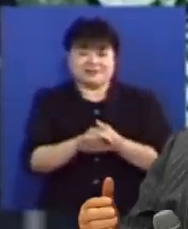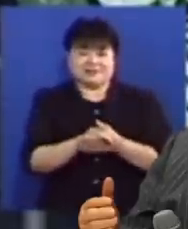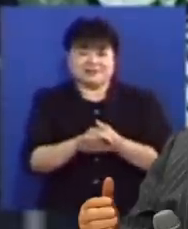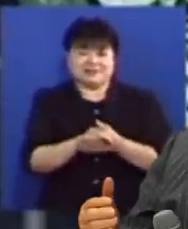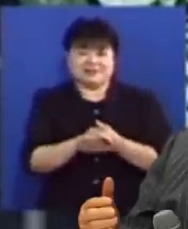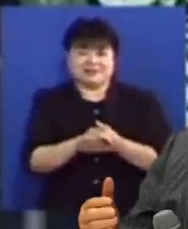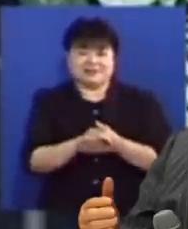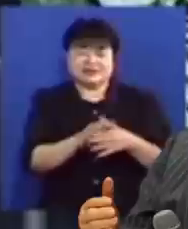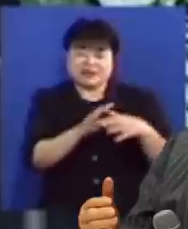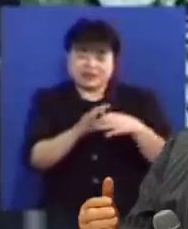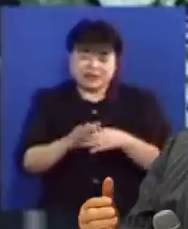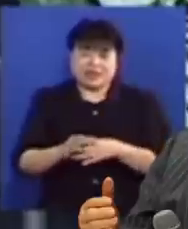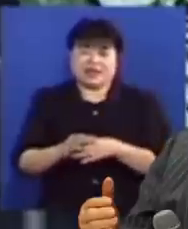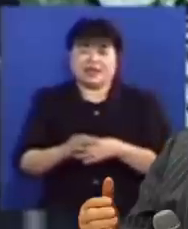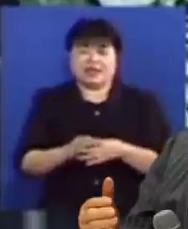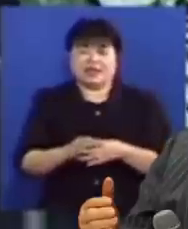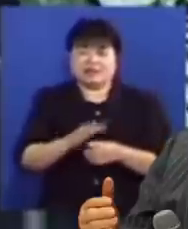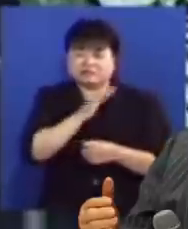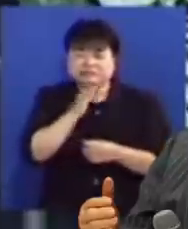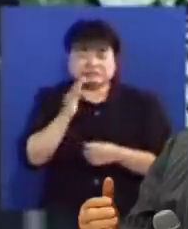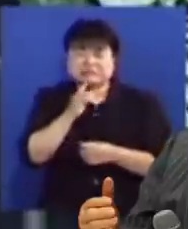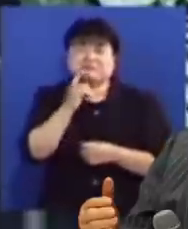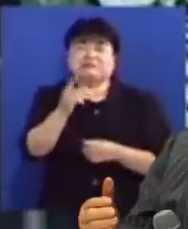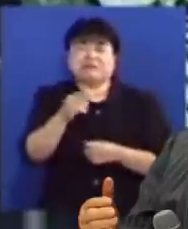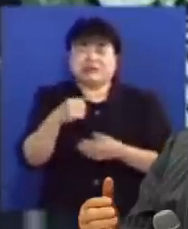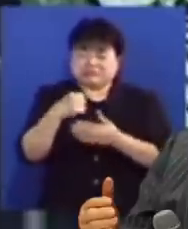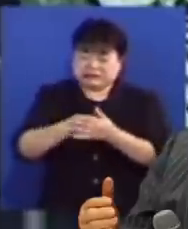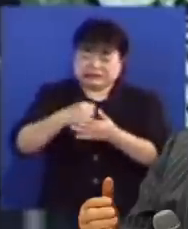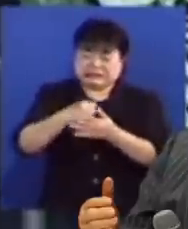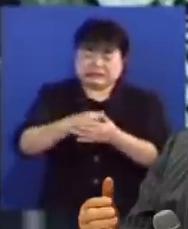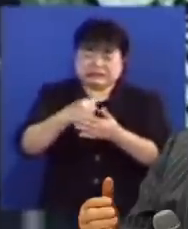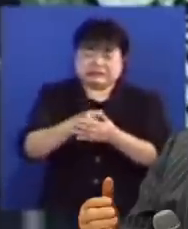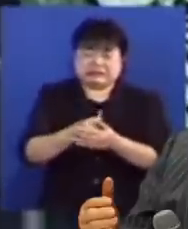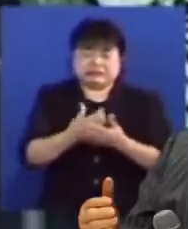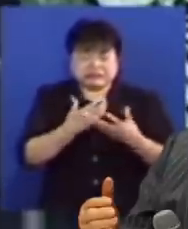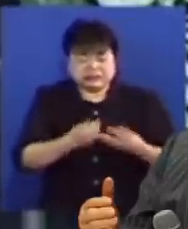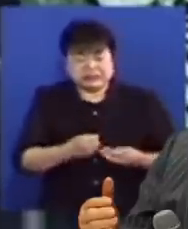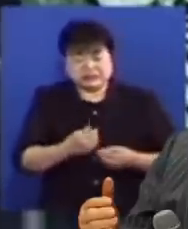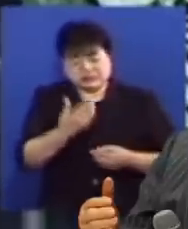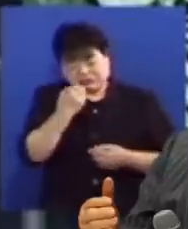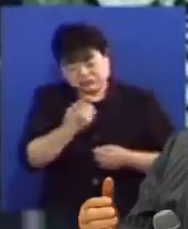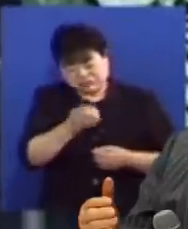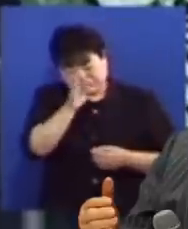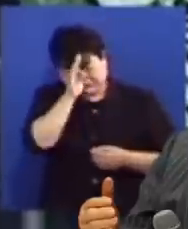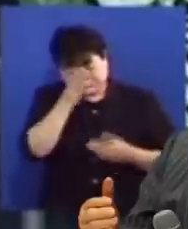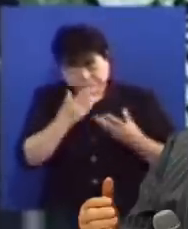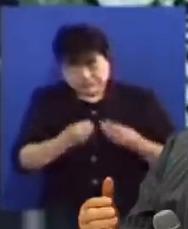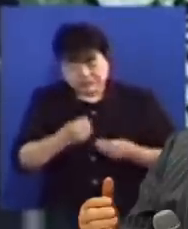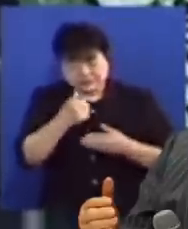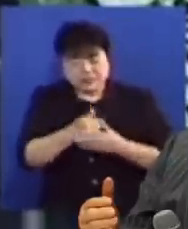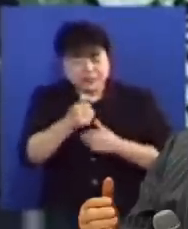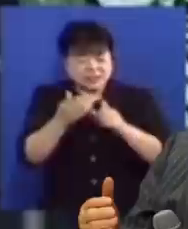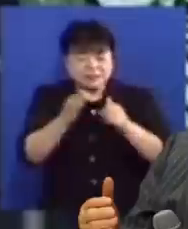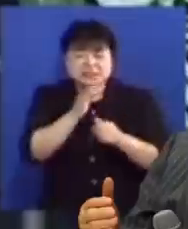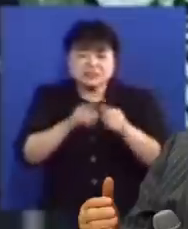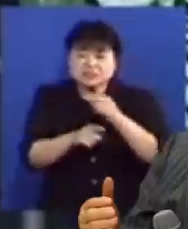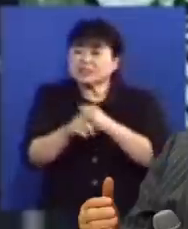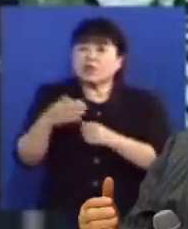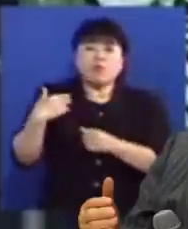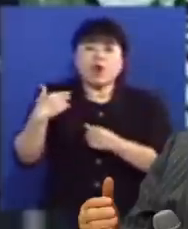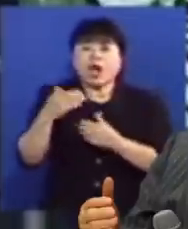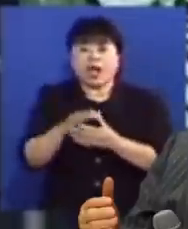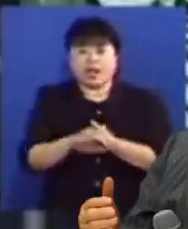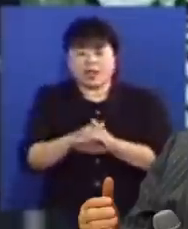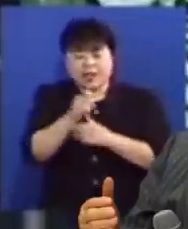늘 부정적인 말만 하고 탄식하고 좌절하고 우울하고 절망하면 하나님의 진리를 몰라서